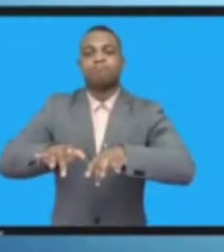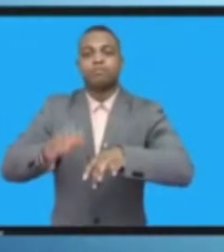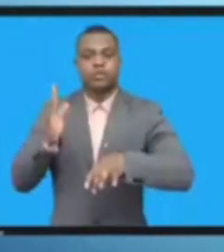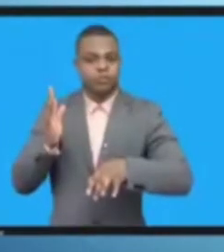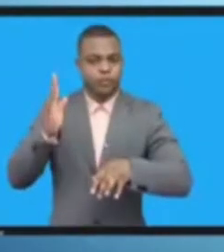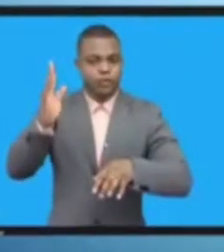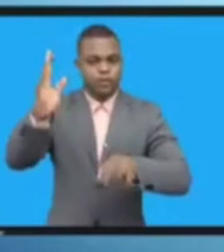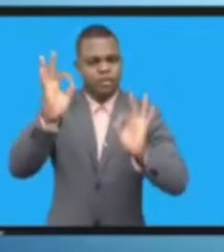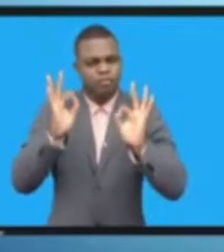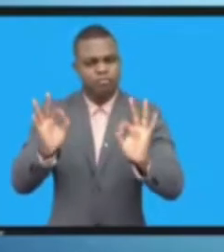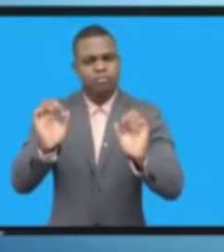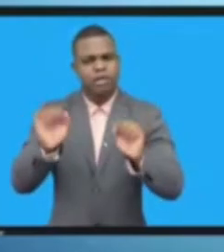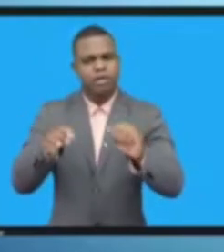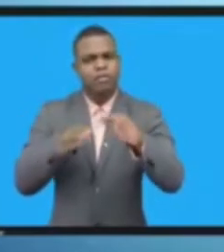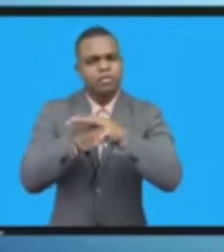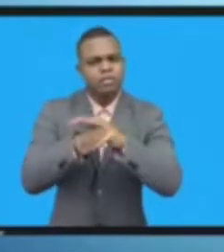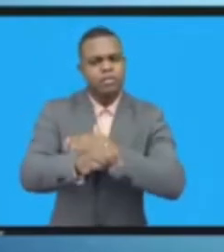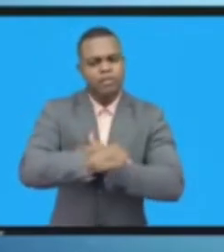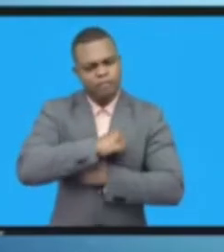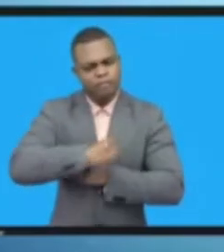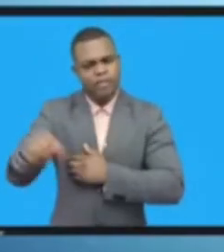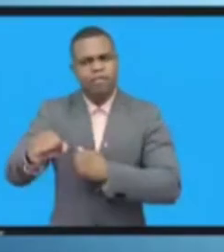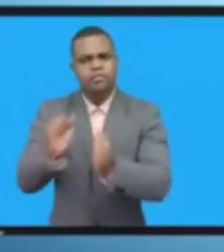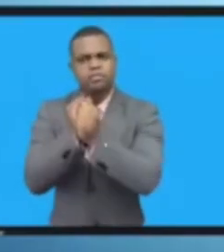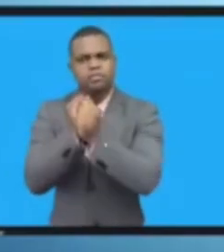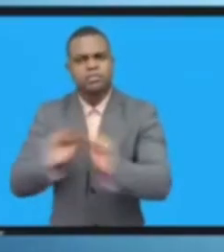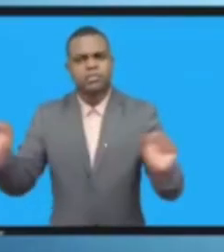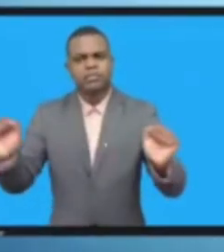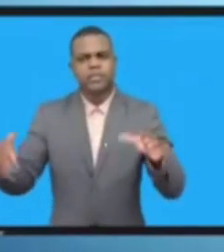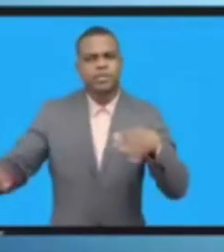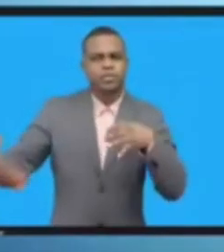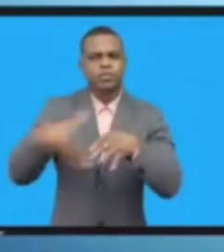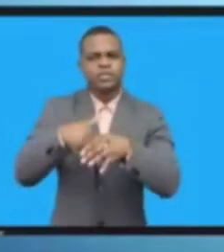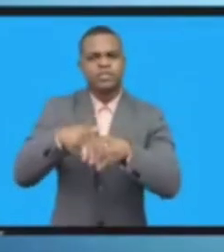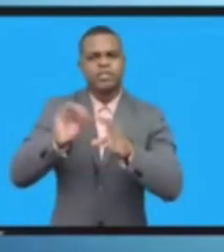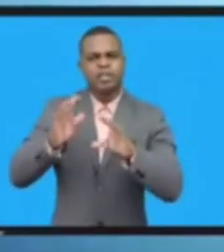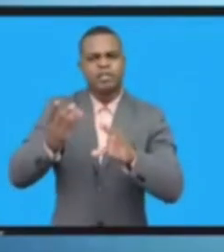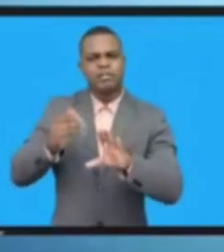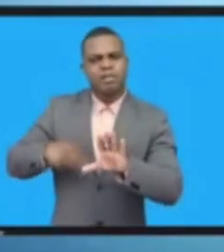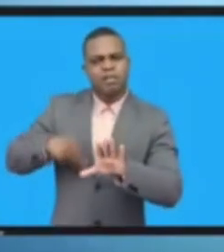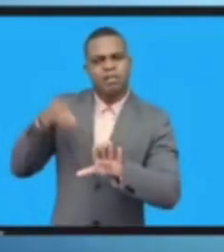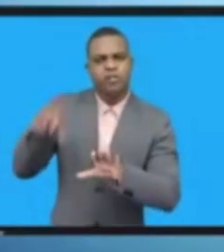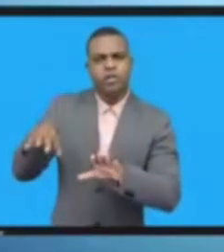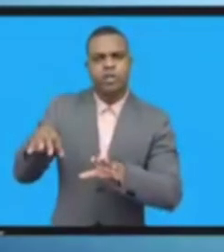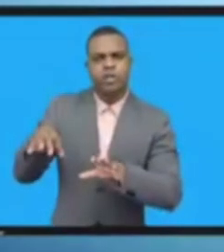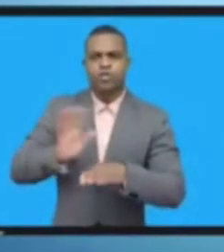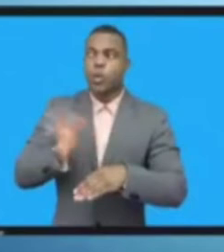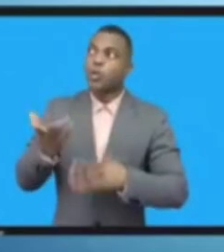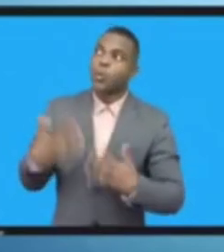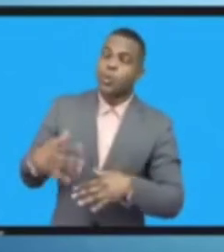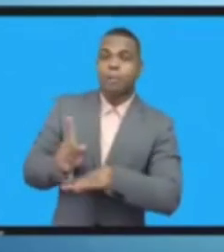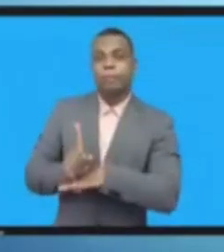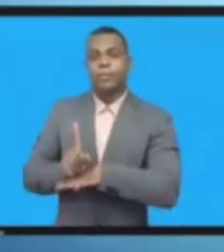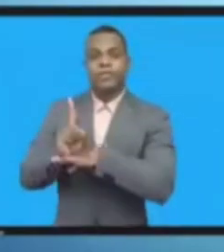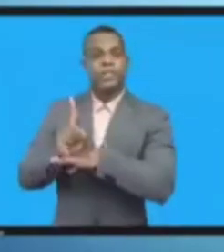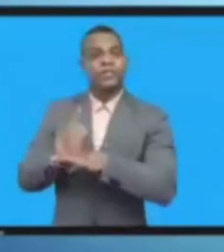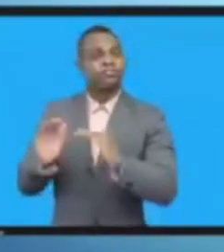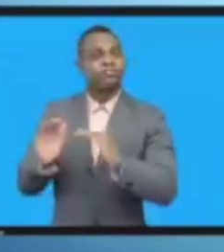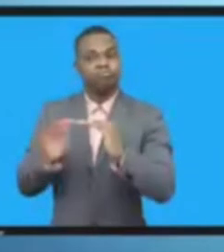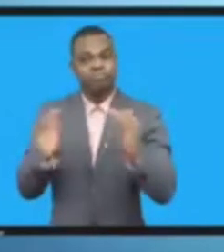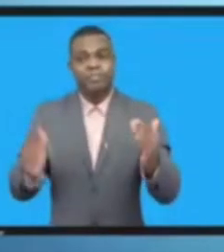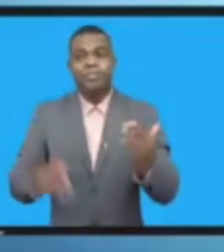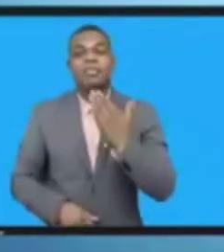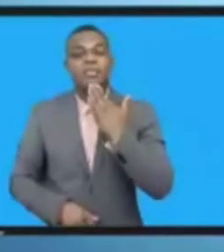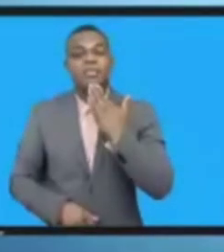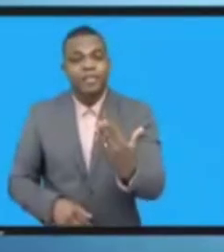تتم للجميع دون استثناء أتطلع قدماً لأن أمضي معكم في هذه الرحلة شكراً جزيلاً